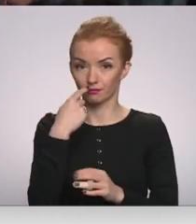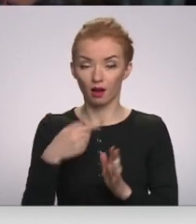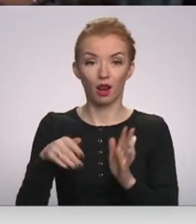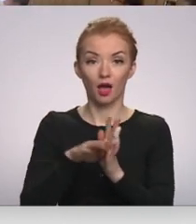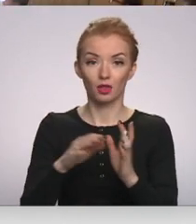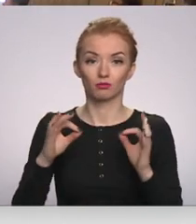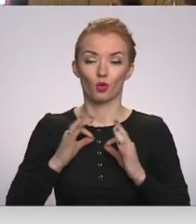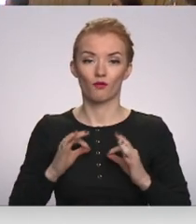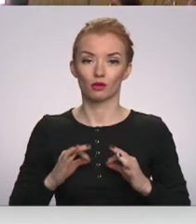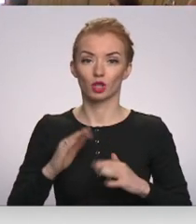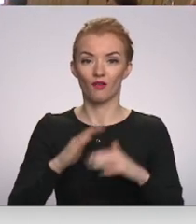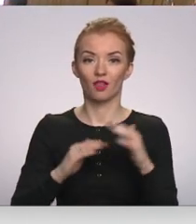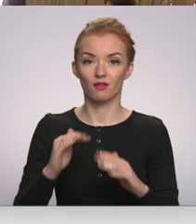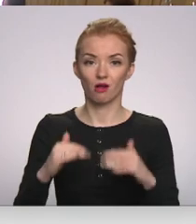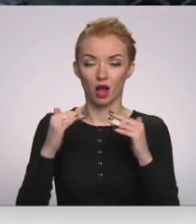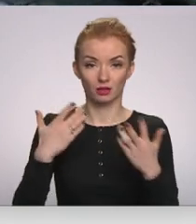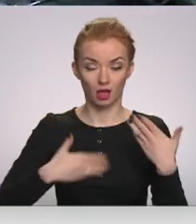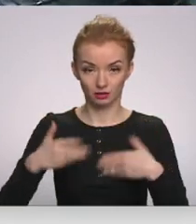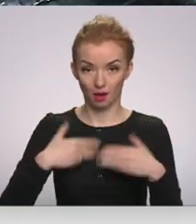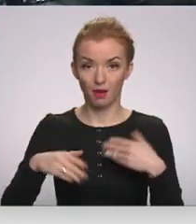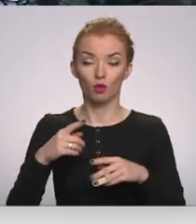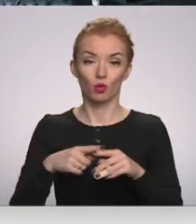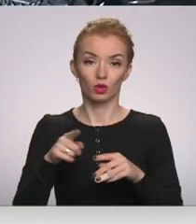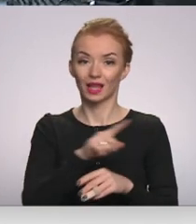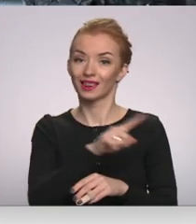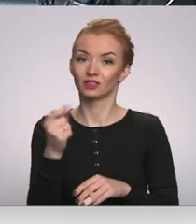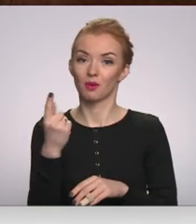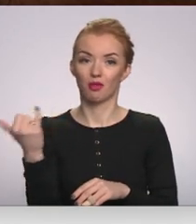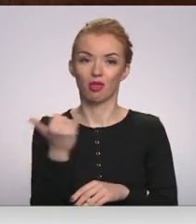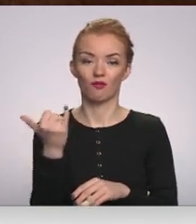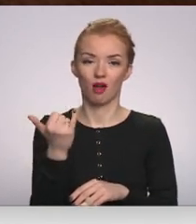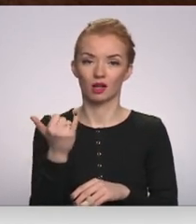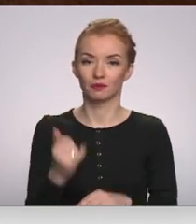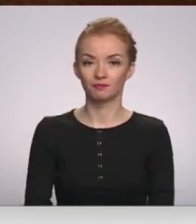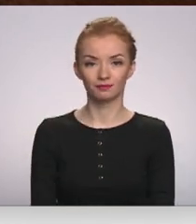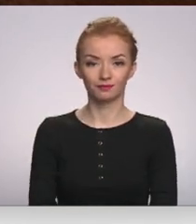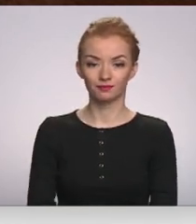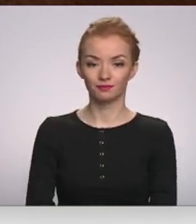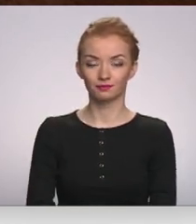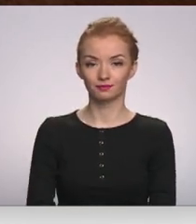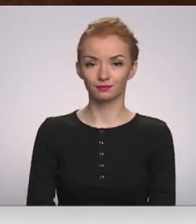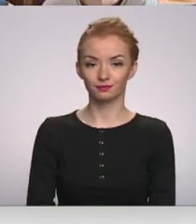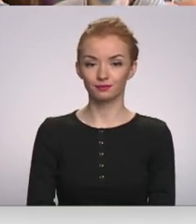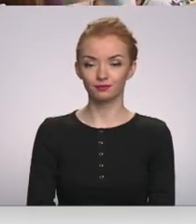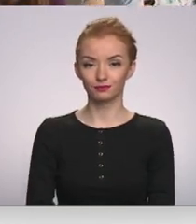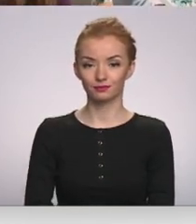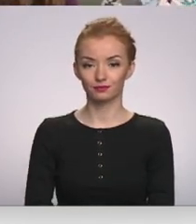kārtot profesionālās kvalifikācijas eksāmenus, kas paredzētu līdz 11. janvārim. Madara Līdzīt, Latvijas televīzija.